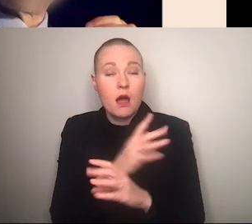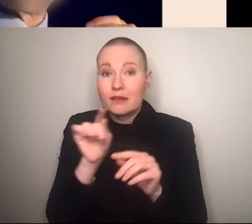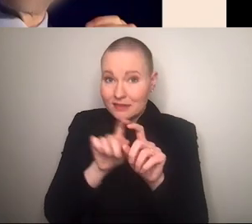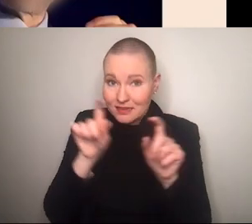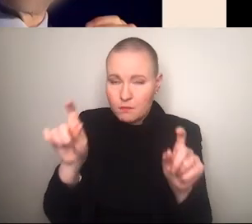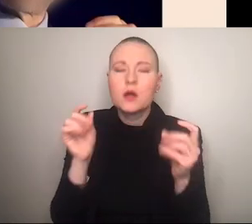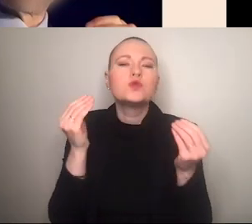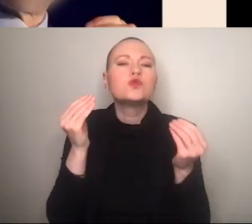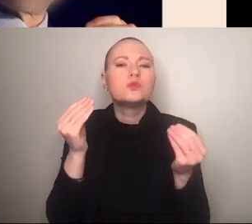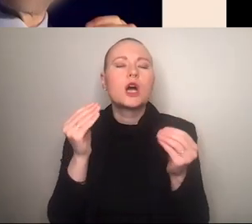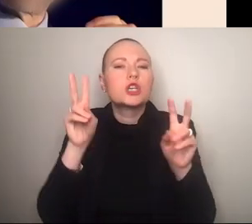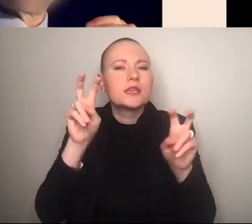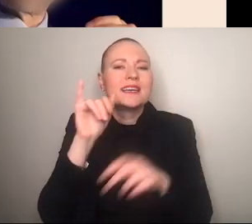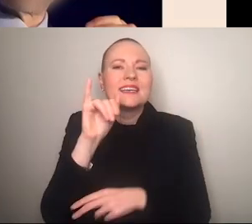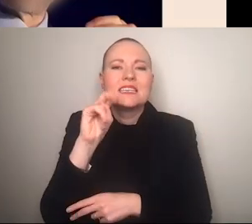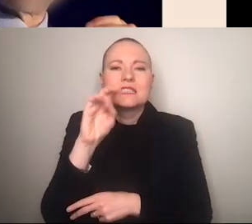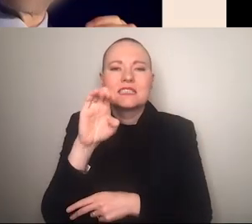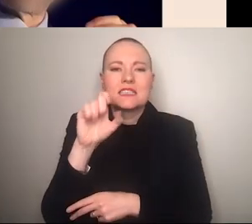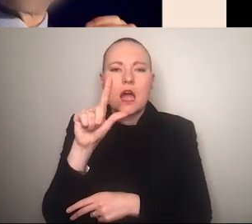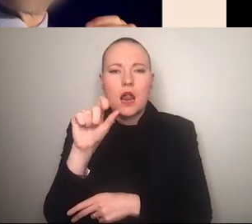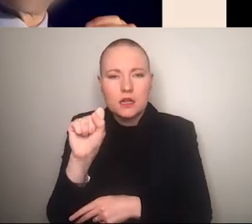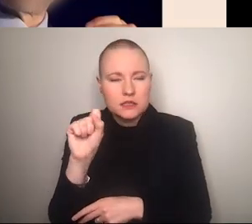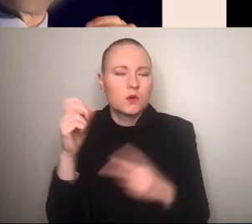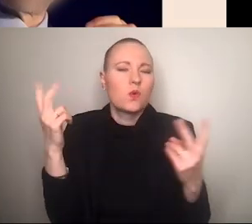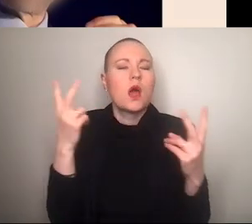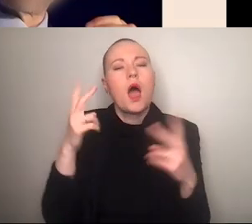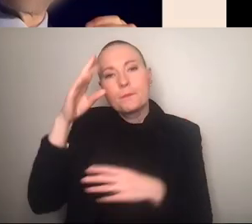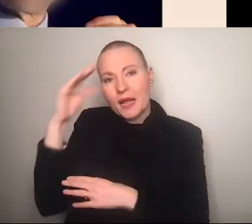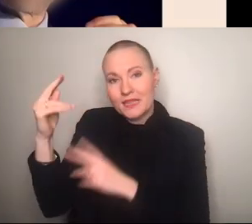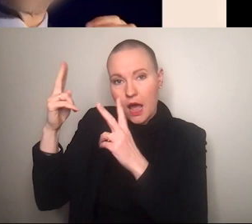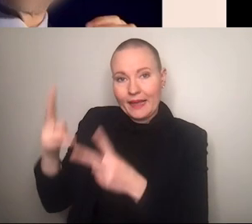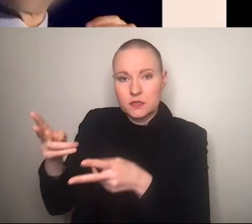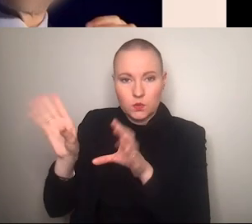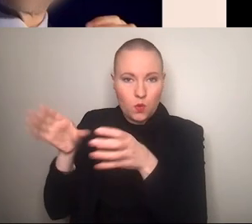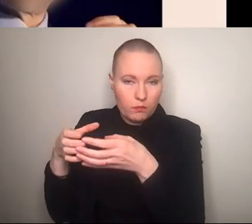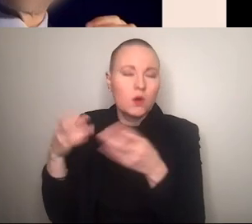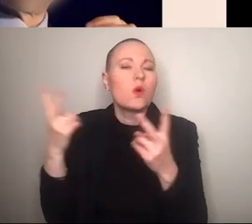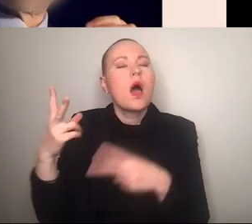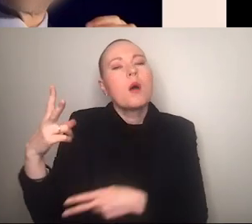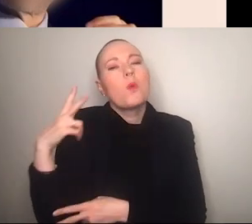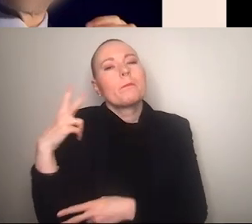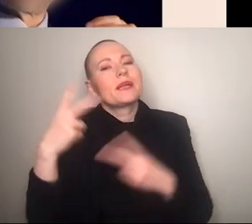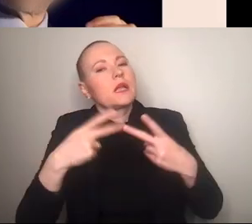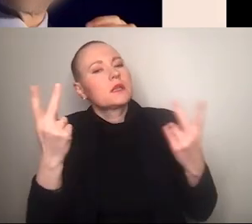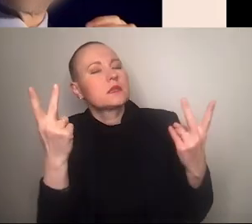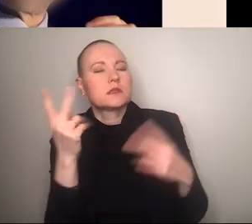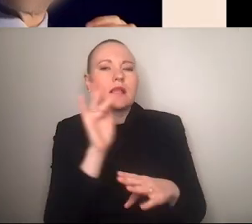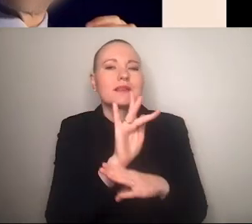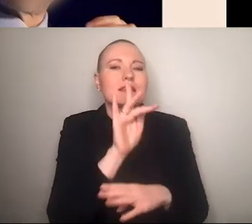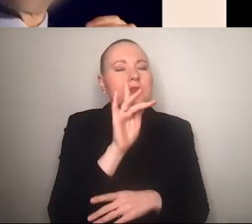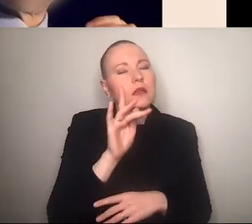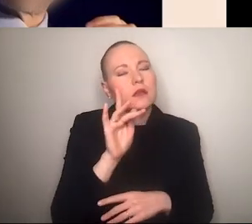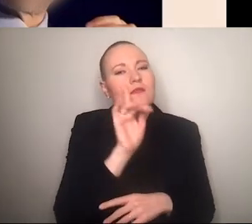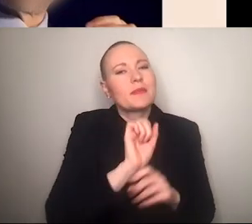sogenannten insels anderen männerrechtlichen gruppierungen oder auch prominenten maskulinistischen und antifeministischen